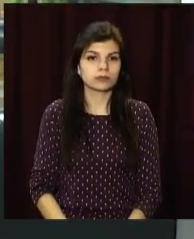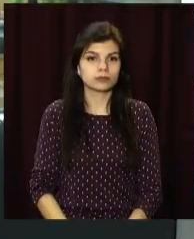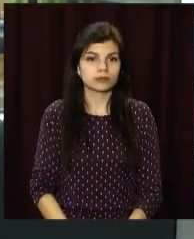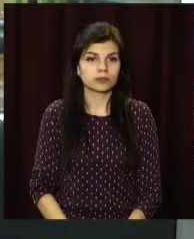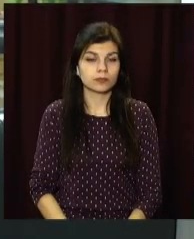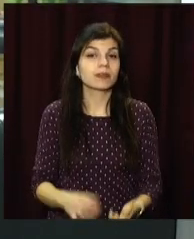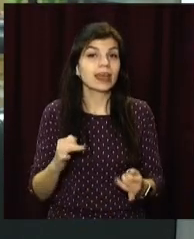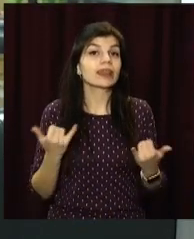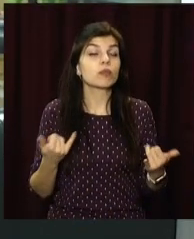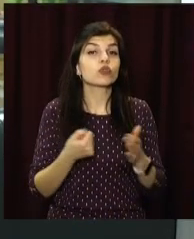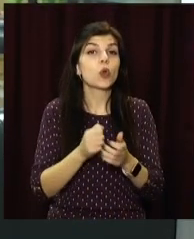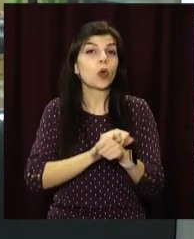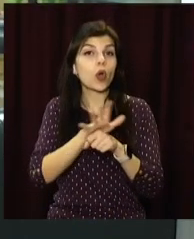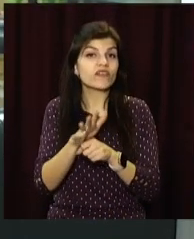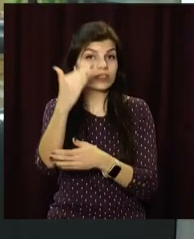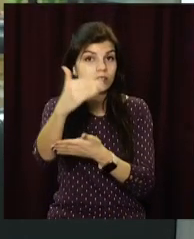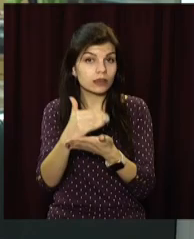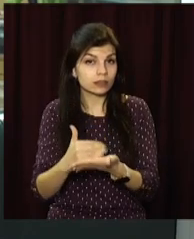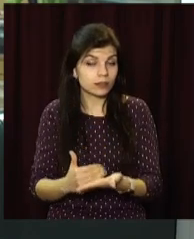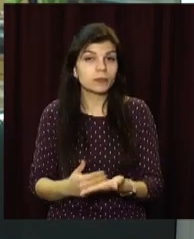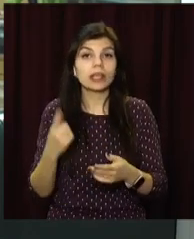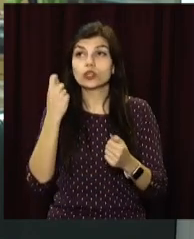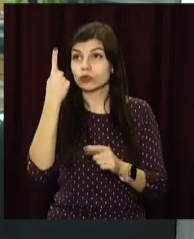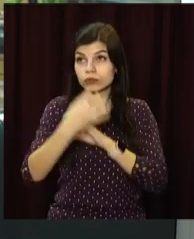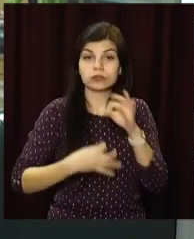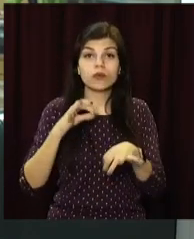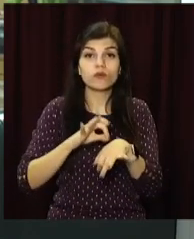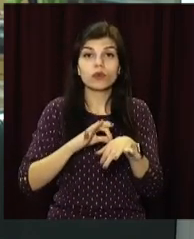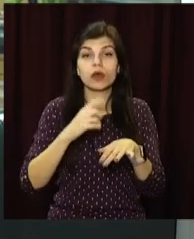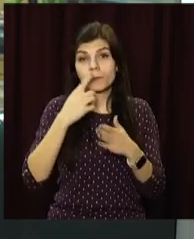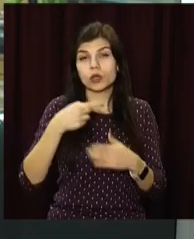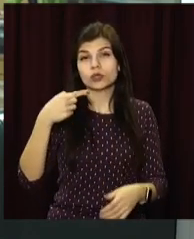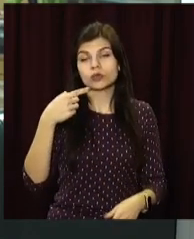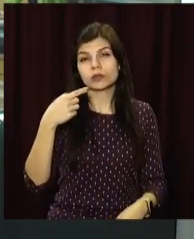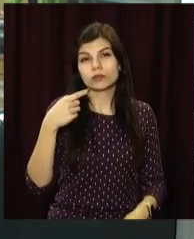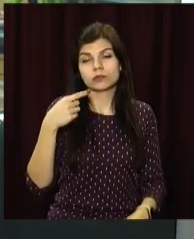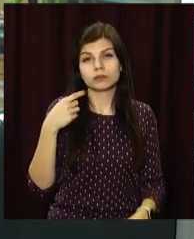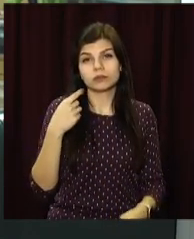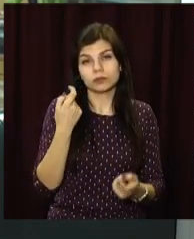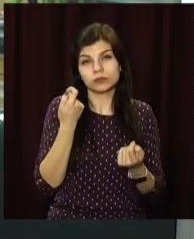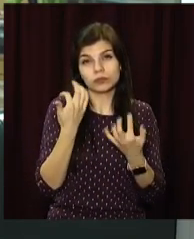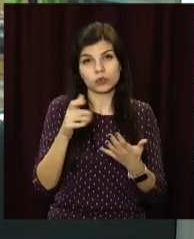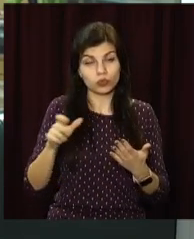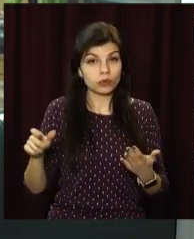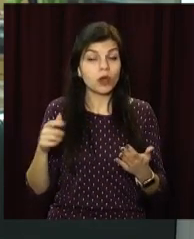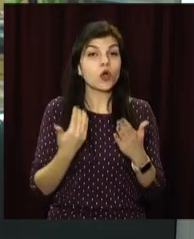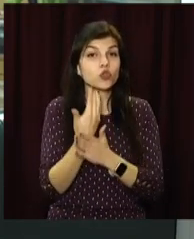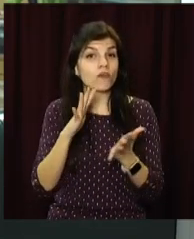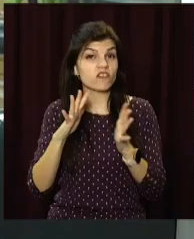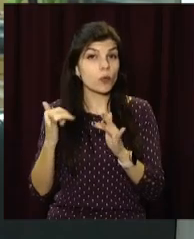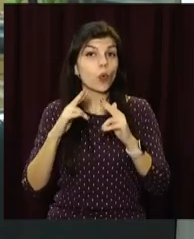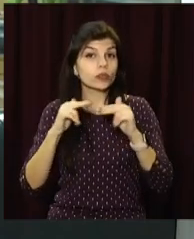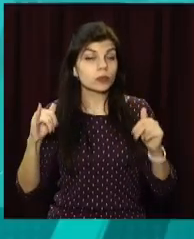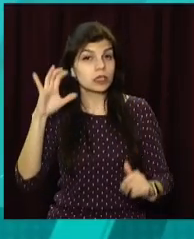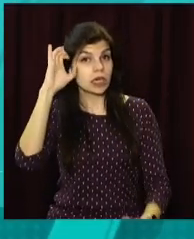І тепер до ковідної статистики. За добу на коронавірус захворіло майже пів тисячі мешканців Дніпропетровщини. Найбільше нових випадків у